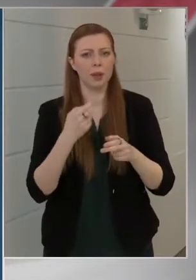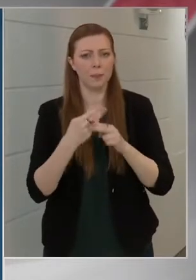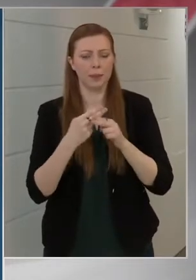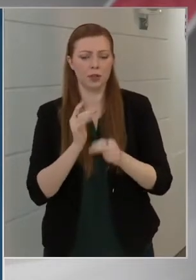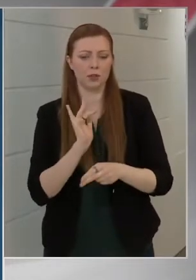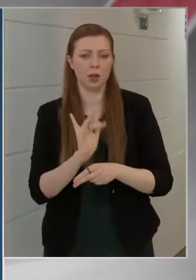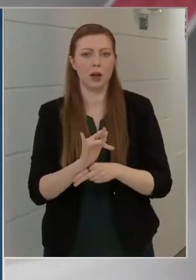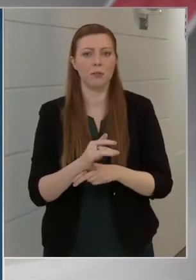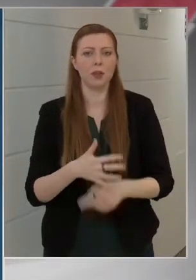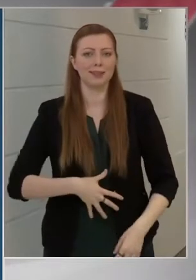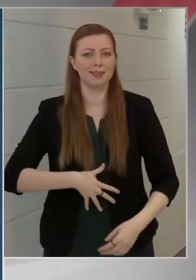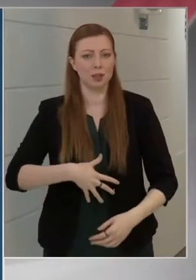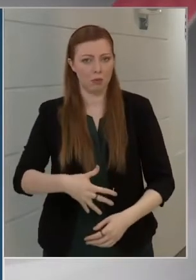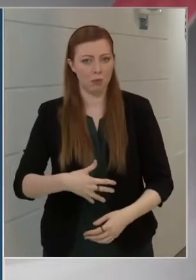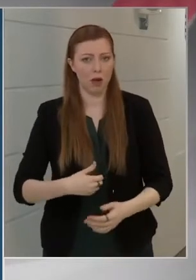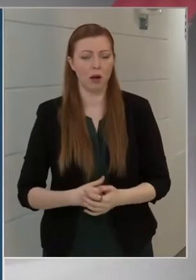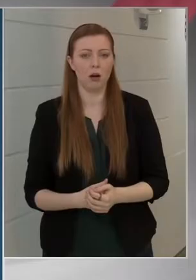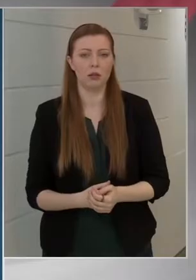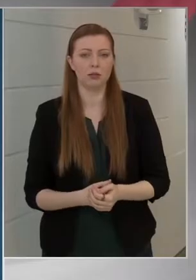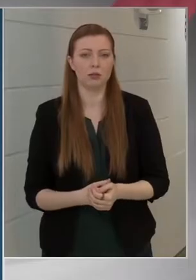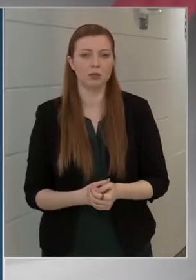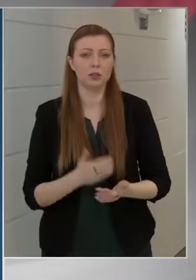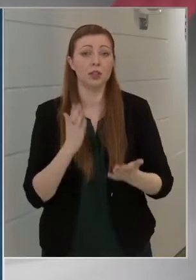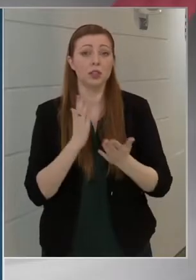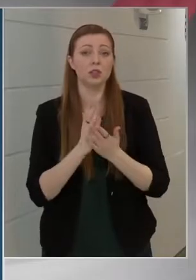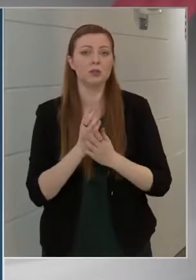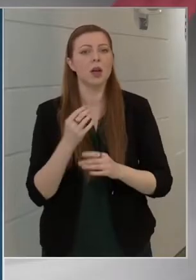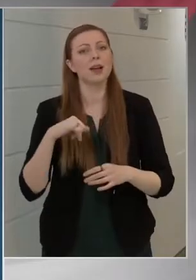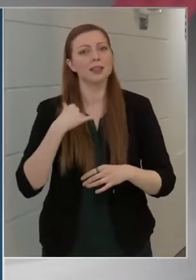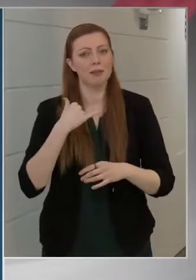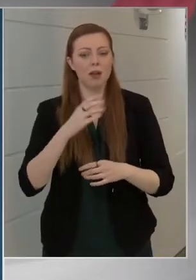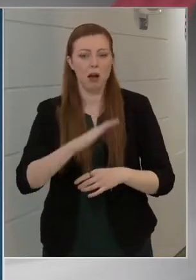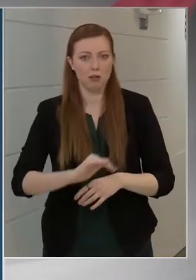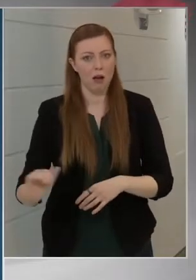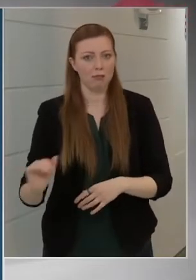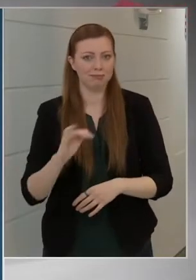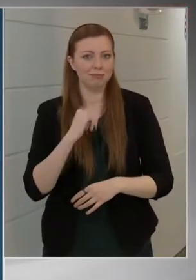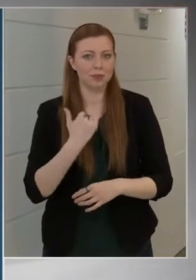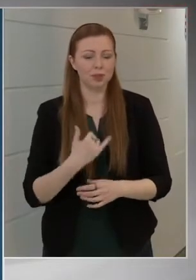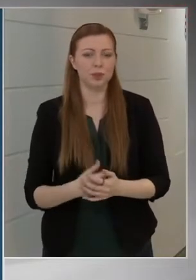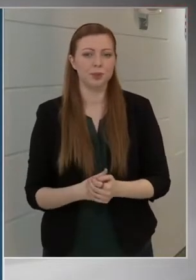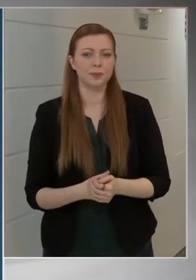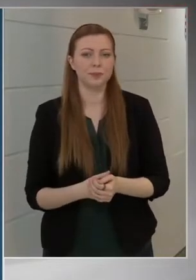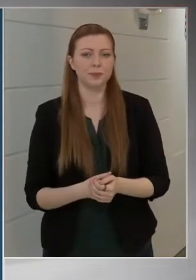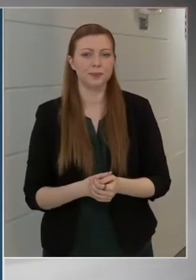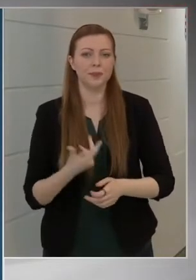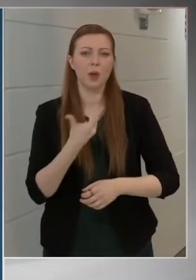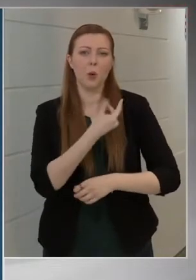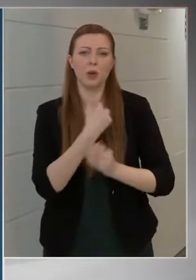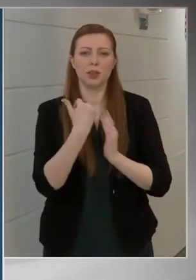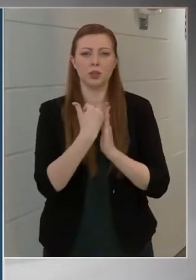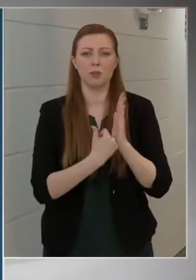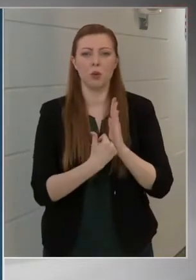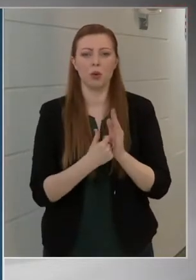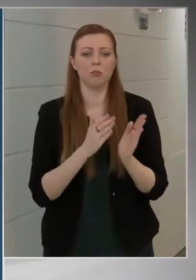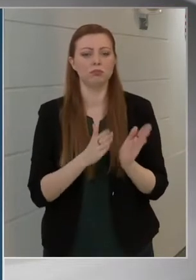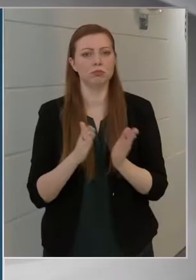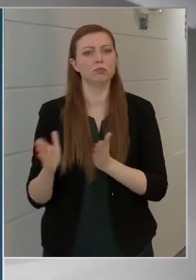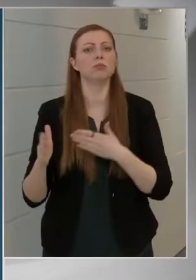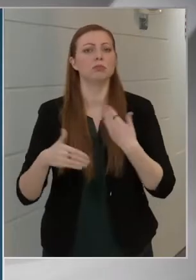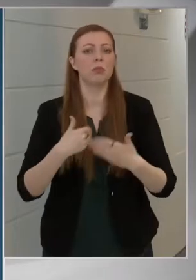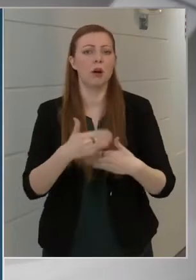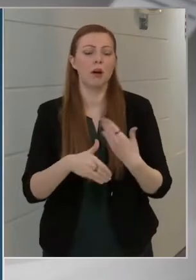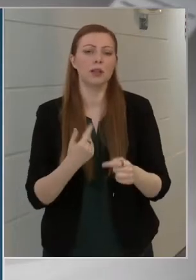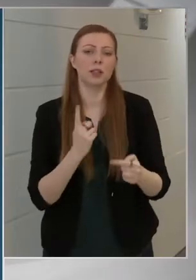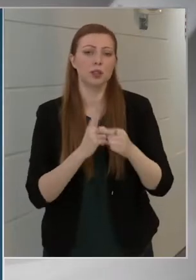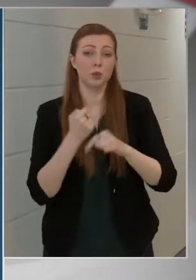szemben a kismamákat, és már az egészen fiatalokat is. Az oltási program ütemes haladásának